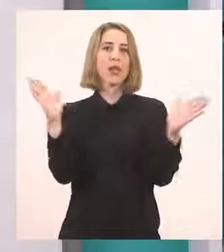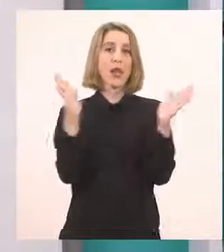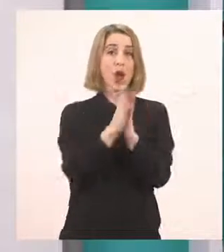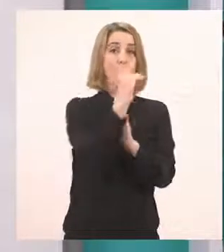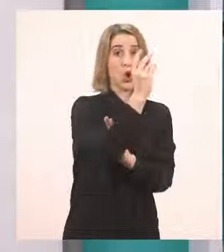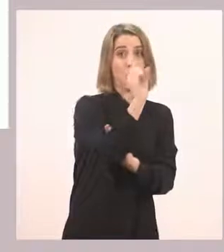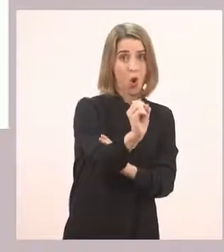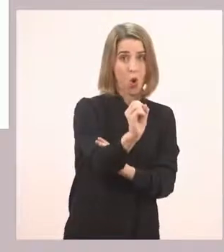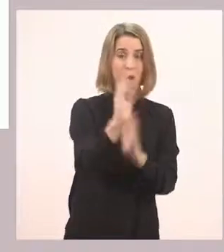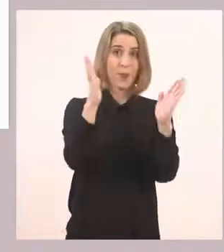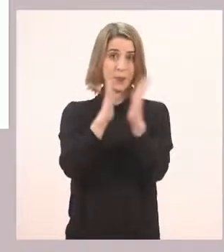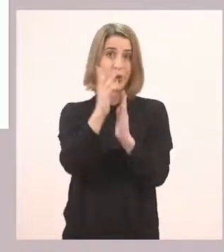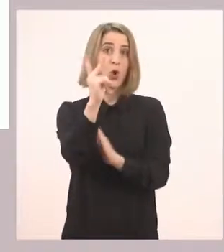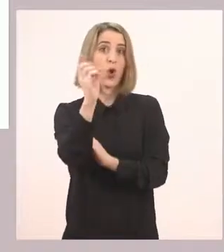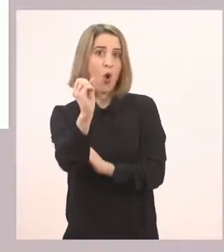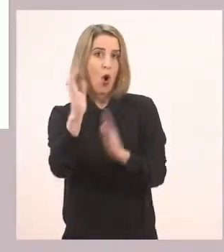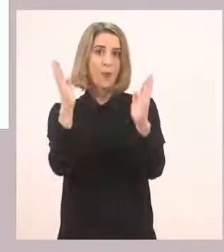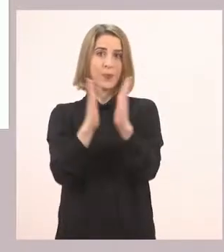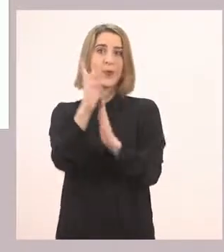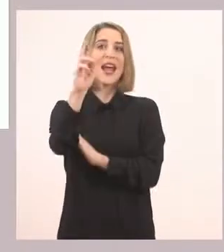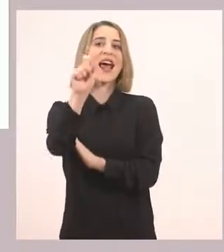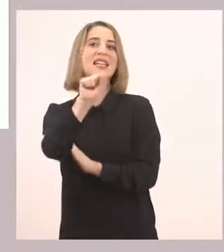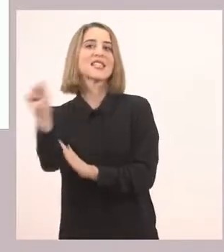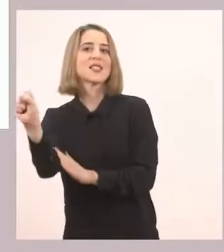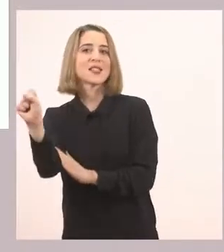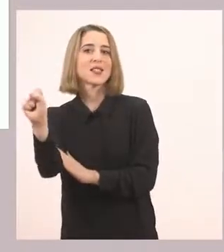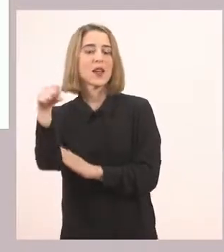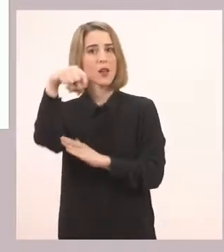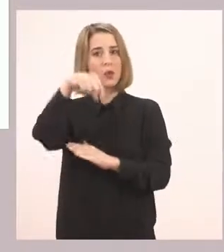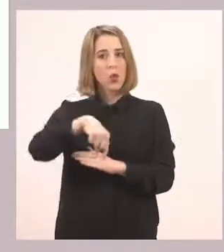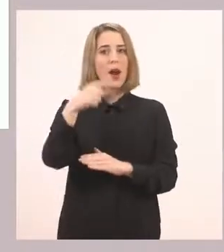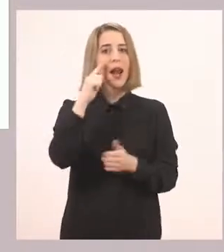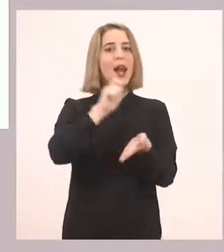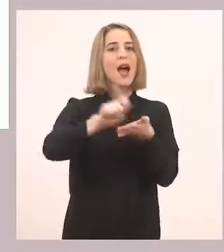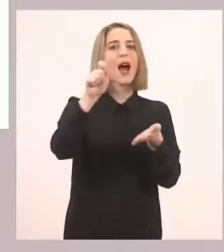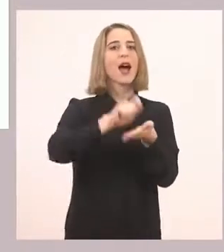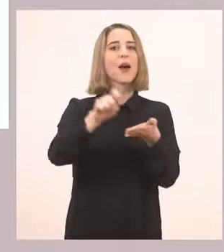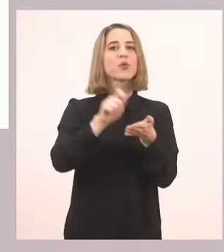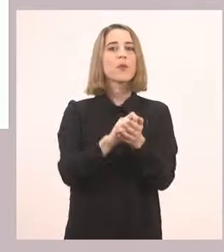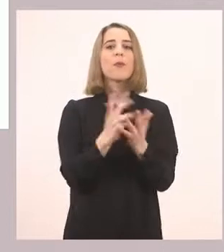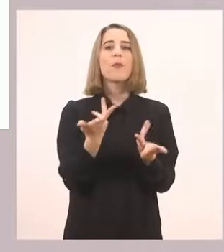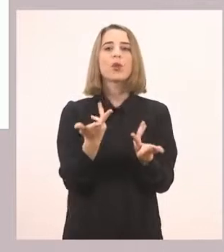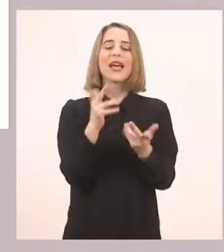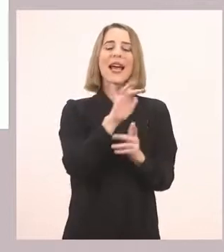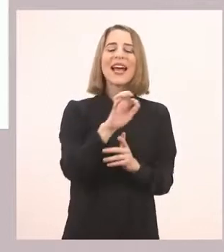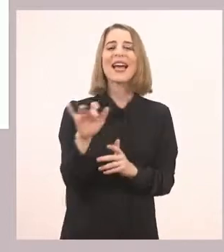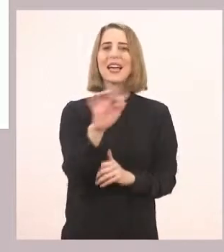Κο-κο-ρας. Και πάμε τώρα να τα πούμε γραμματάκι.